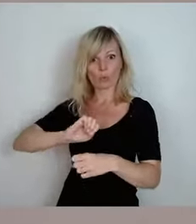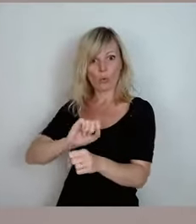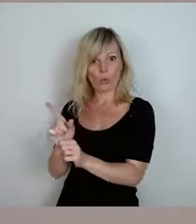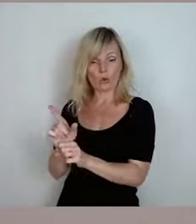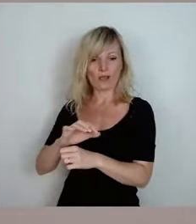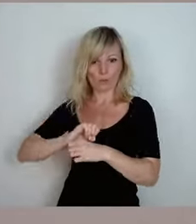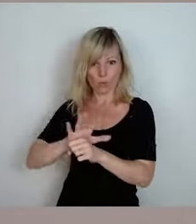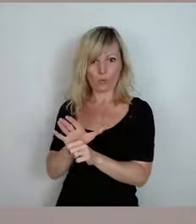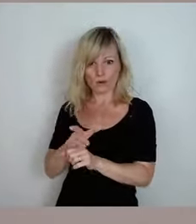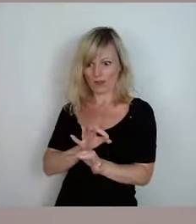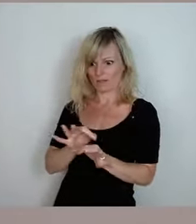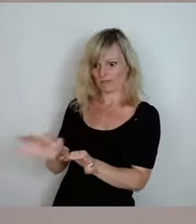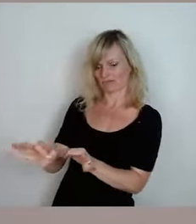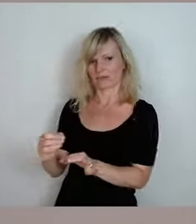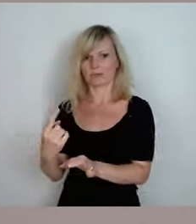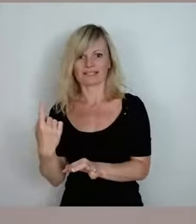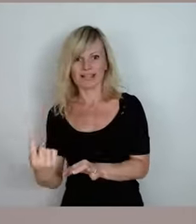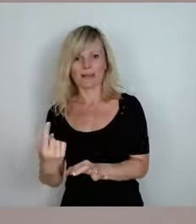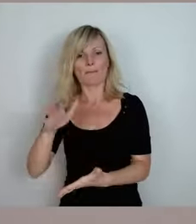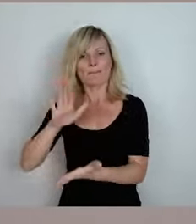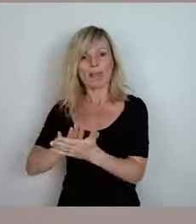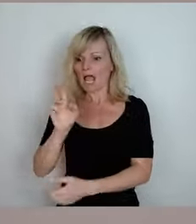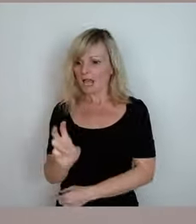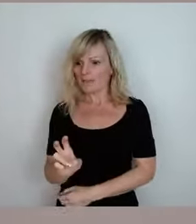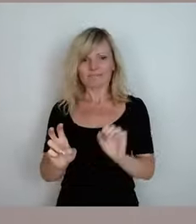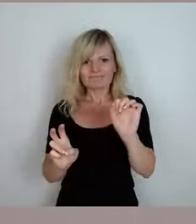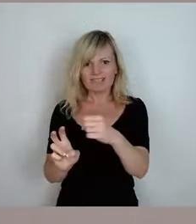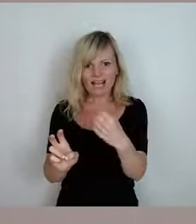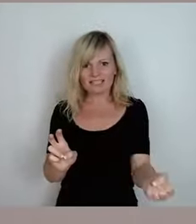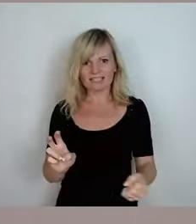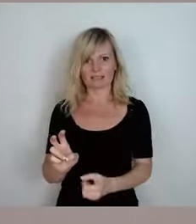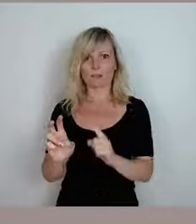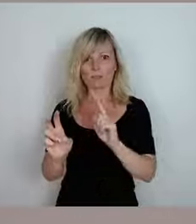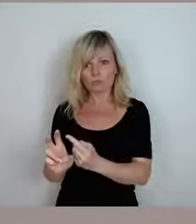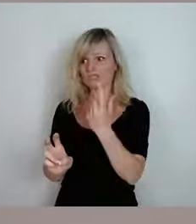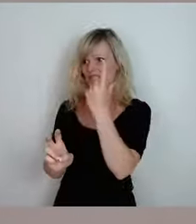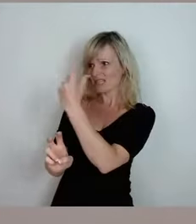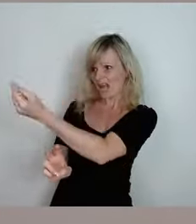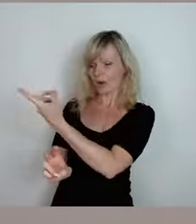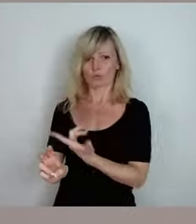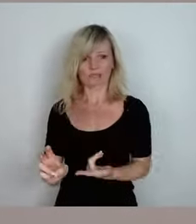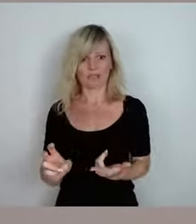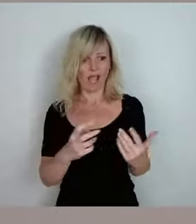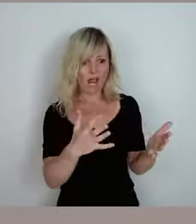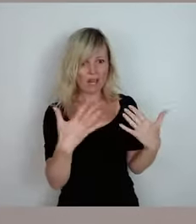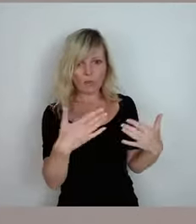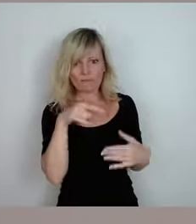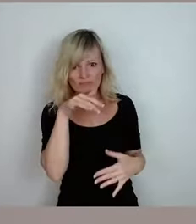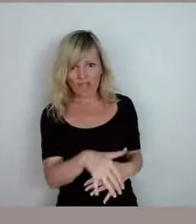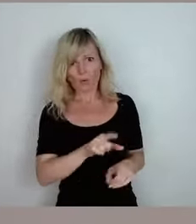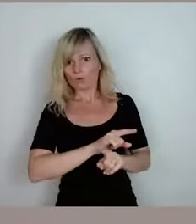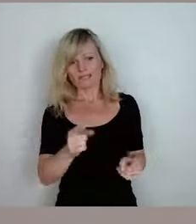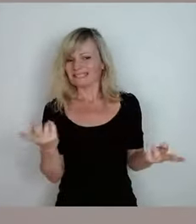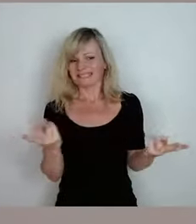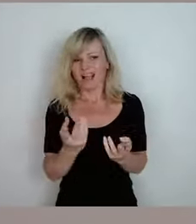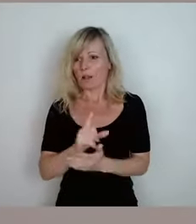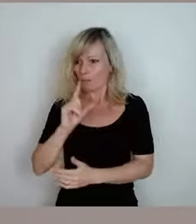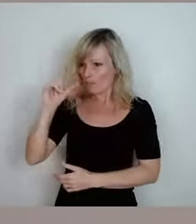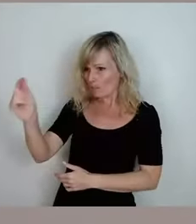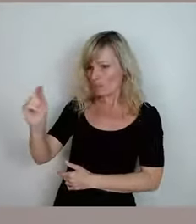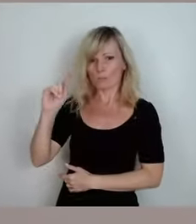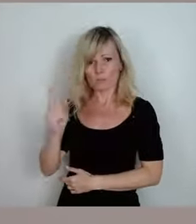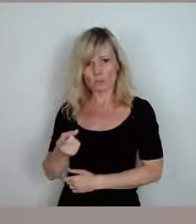kann, dass das nach Hause gehen muss, mit oder ohne Lüfter. Wenn wir also jeden regelmäßig die Kinder